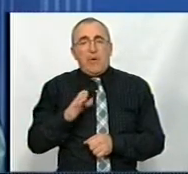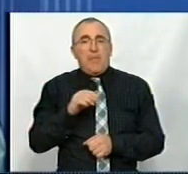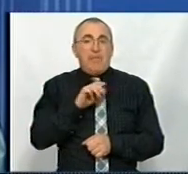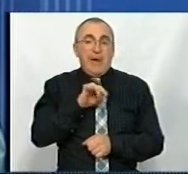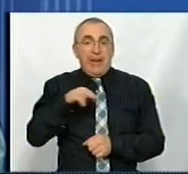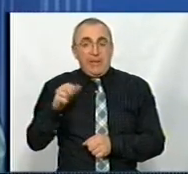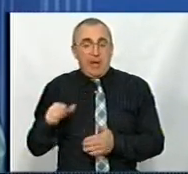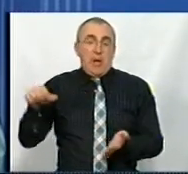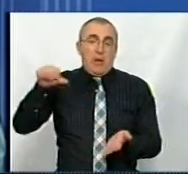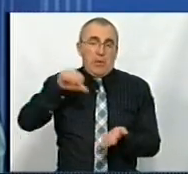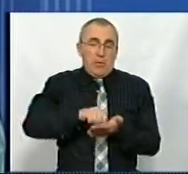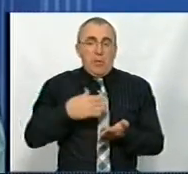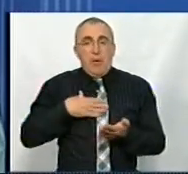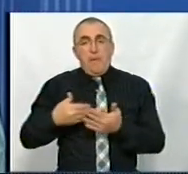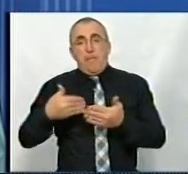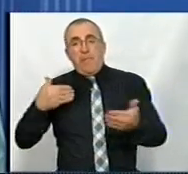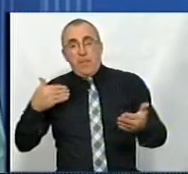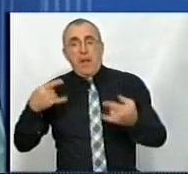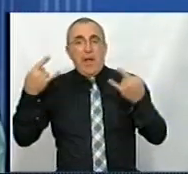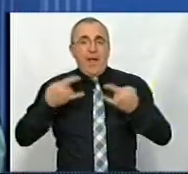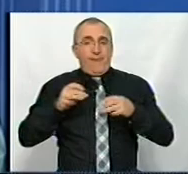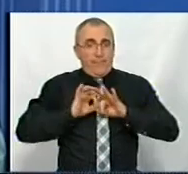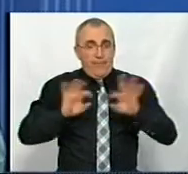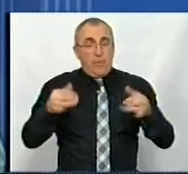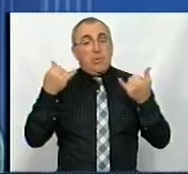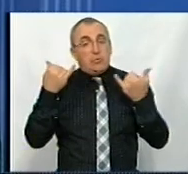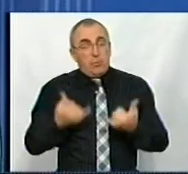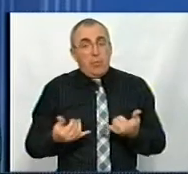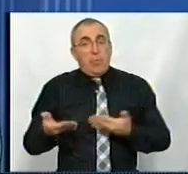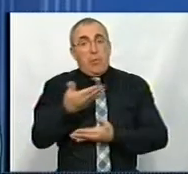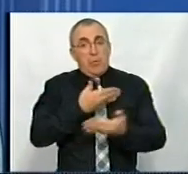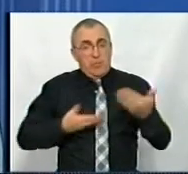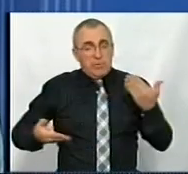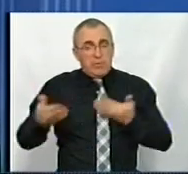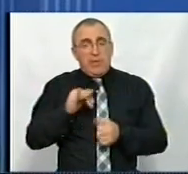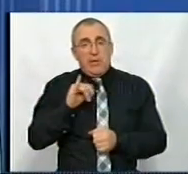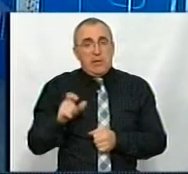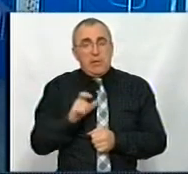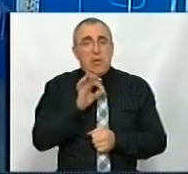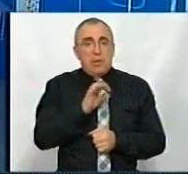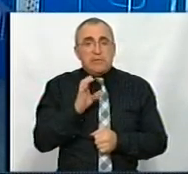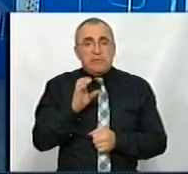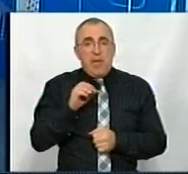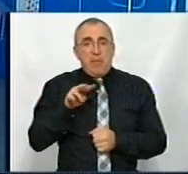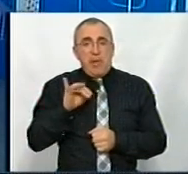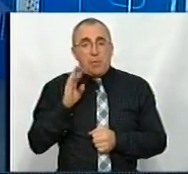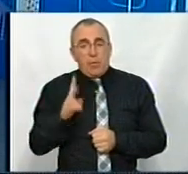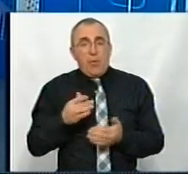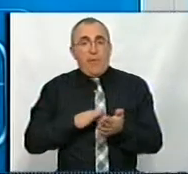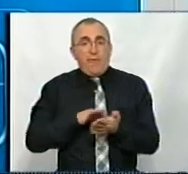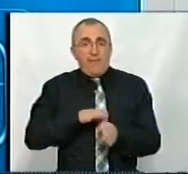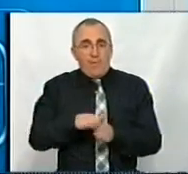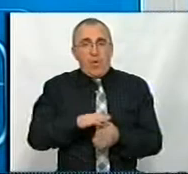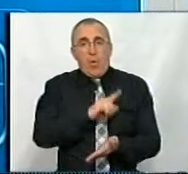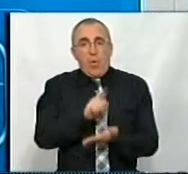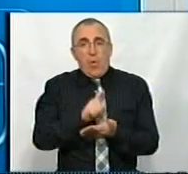Михида брали участь у наших попередніх ефірах, а сьогодні ми поспілкуємося із Олегом Саменюком, нині виконуючим обов